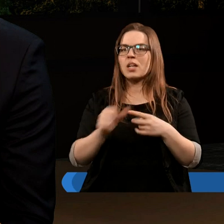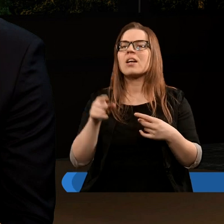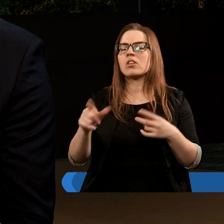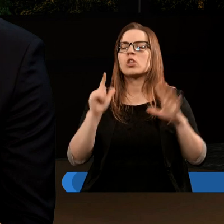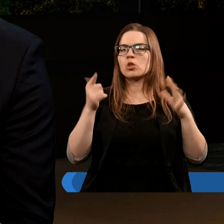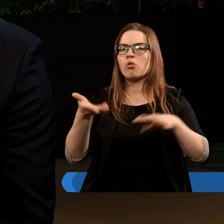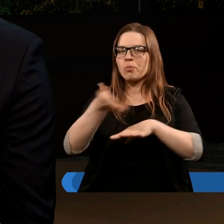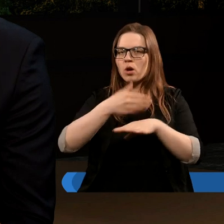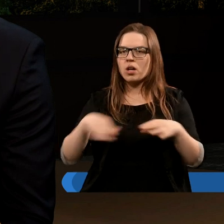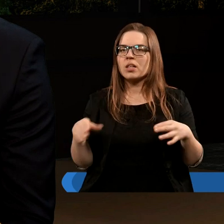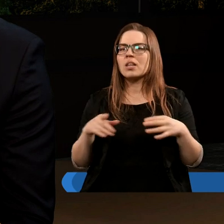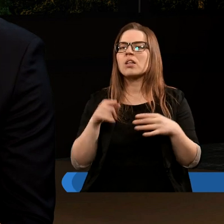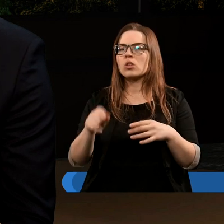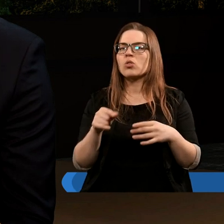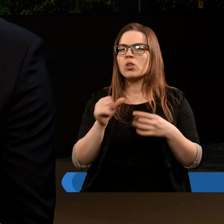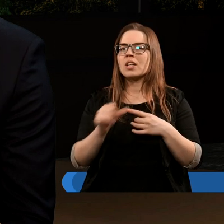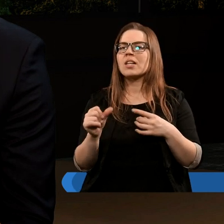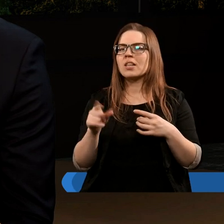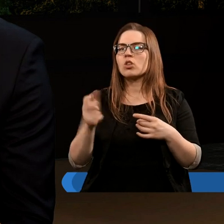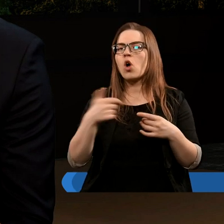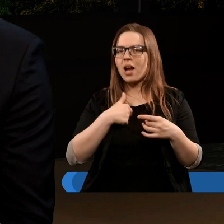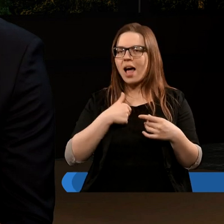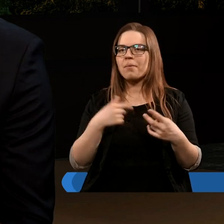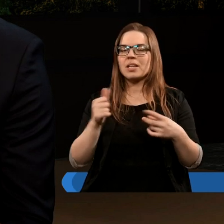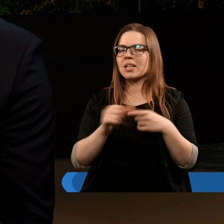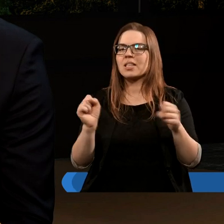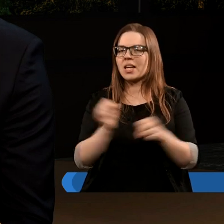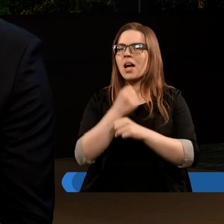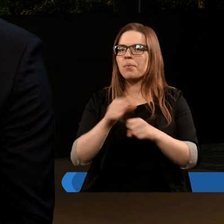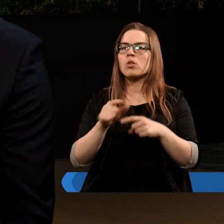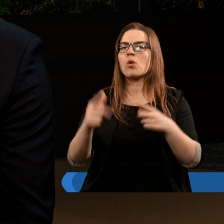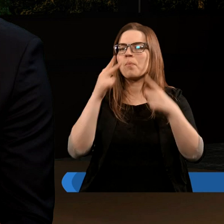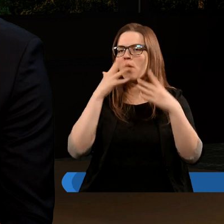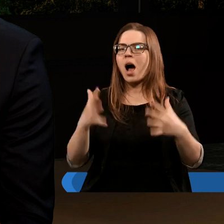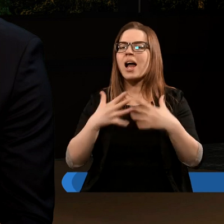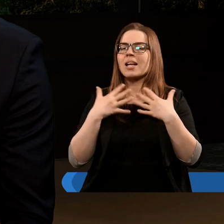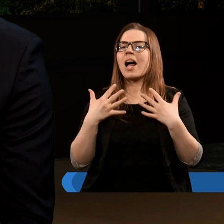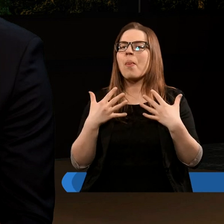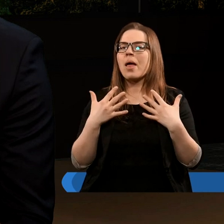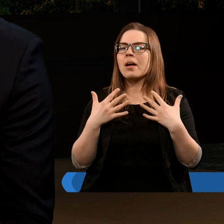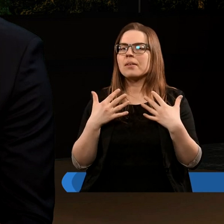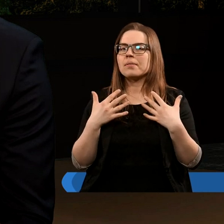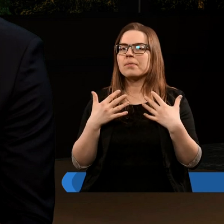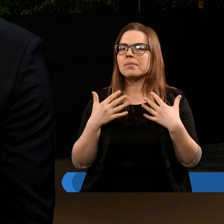Daniela VII rozdziale, natomiast tutaj to, co dla mnie jest niesamowitego jest pokazane, że